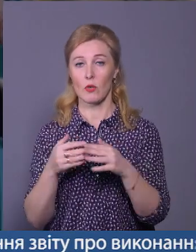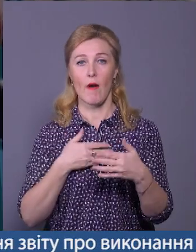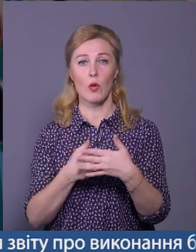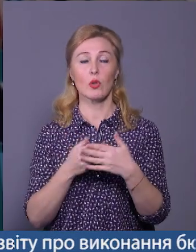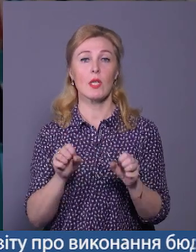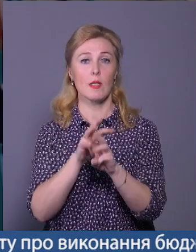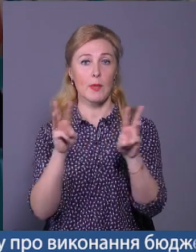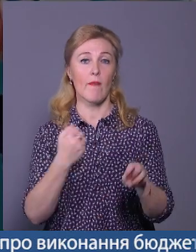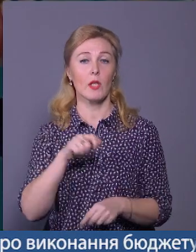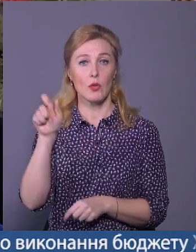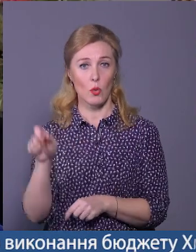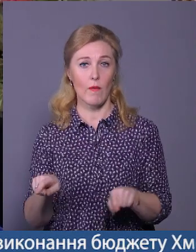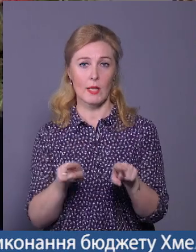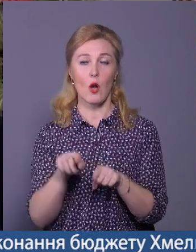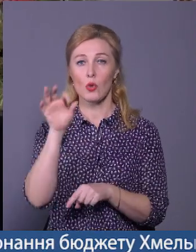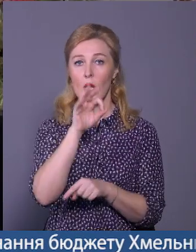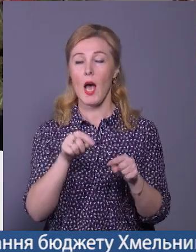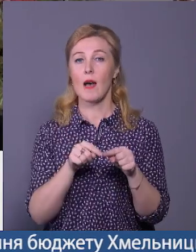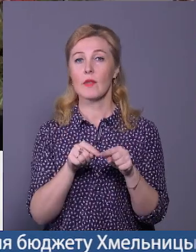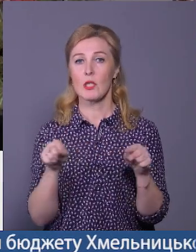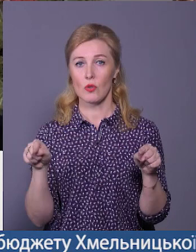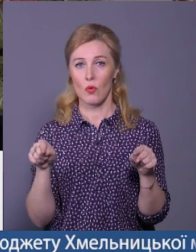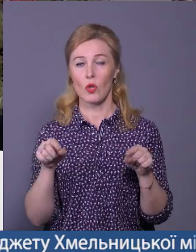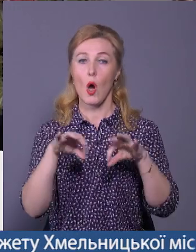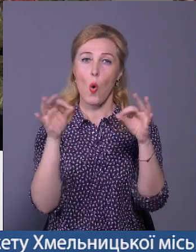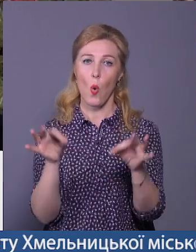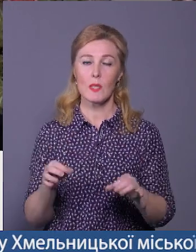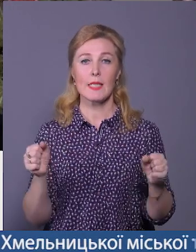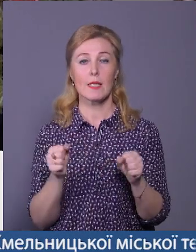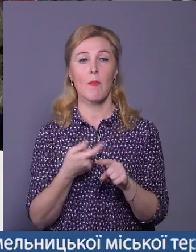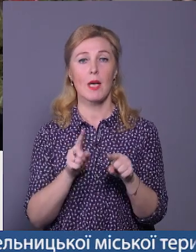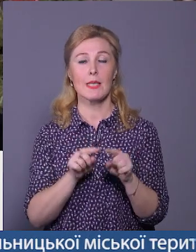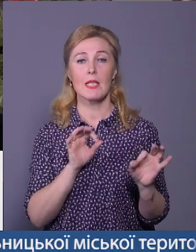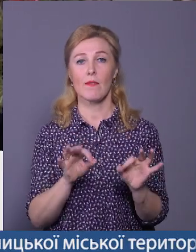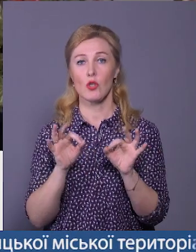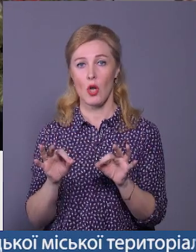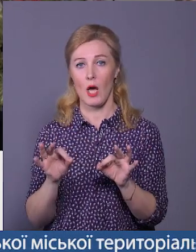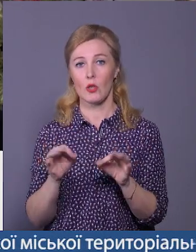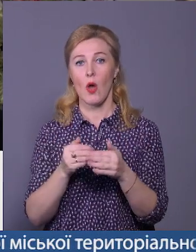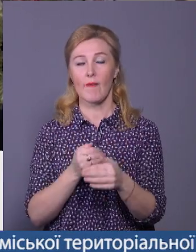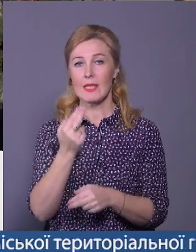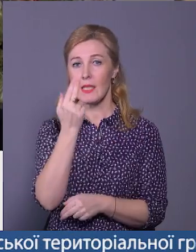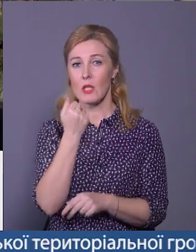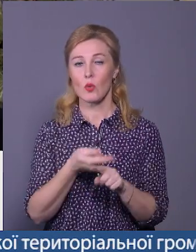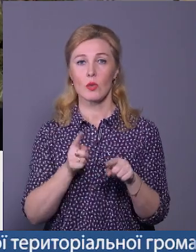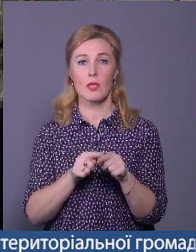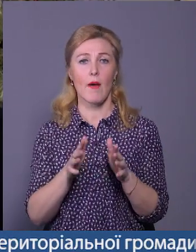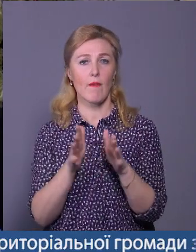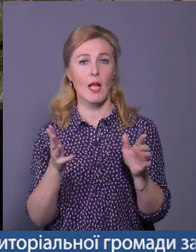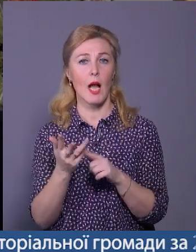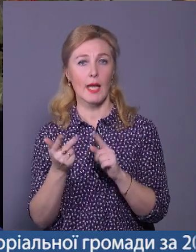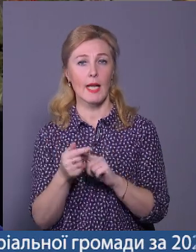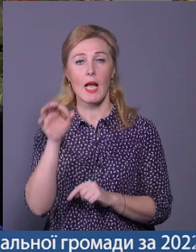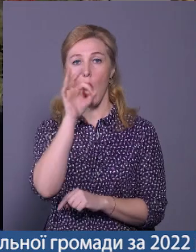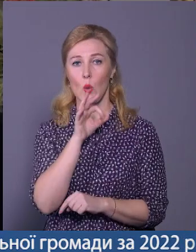забезпечують військових і ліками. «В сезон осені-зими це, звичайно, штуки від застуди, це великі кількості